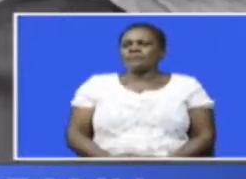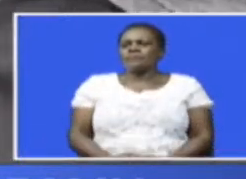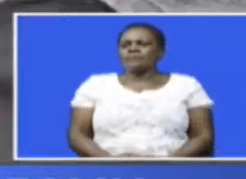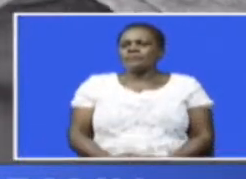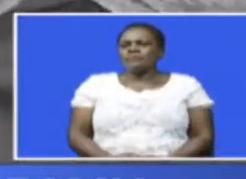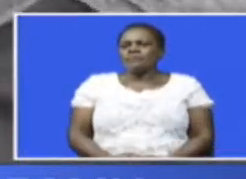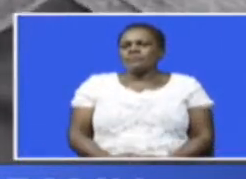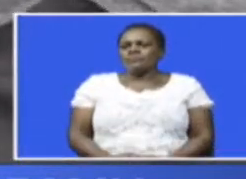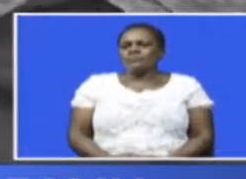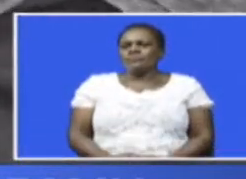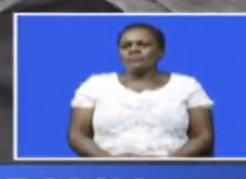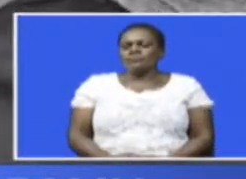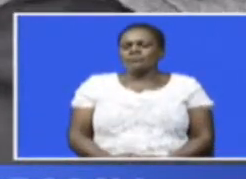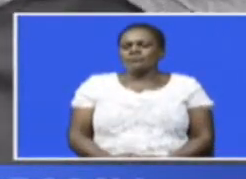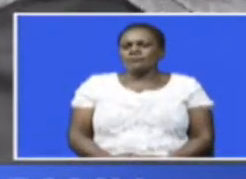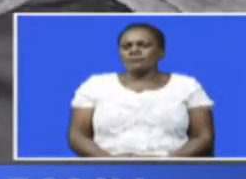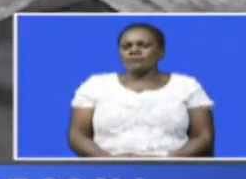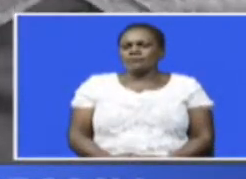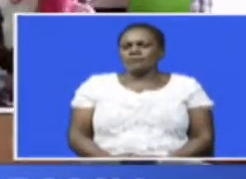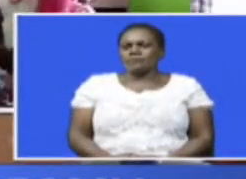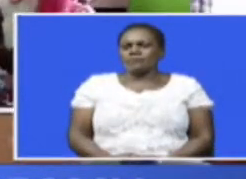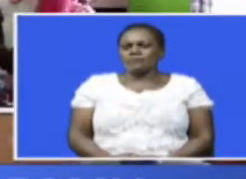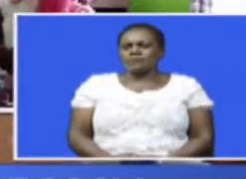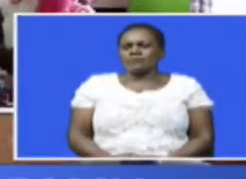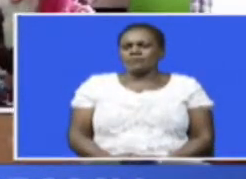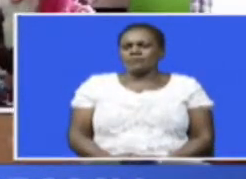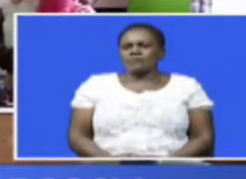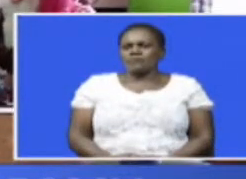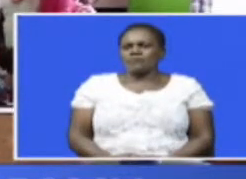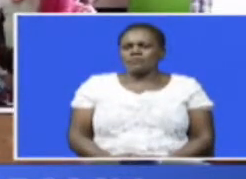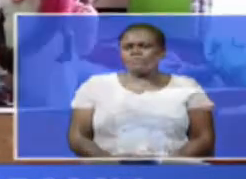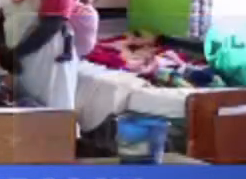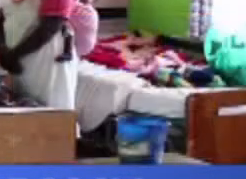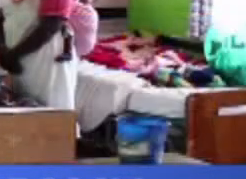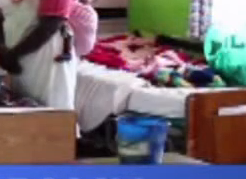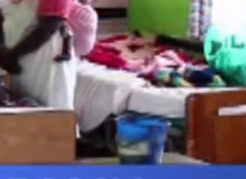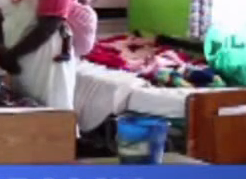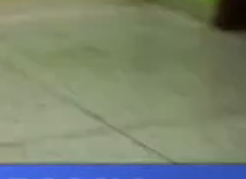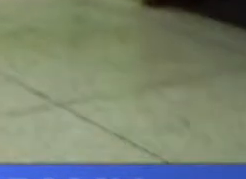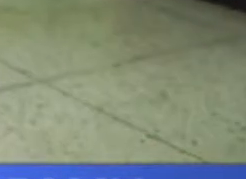Payo! Shugli t之i